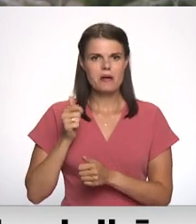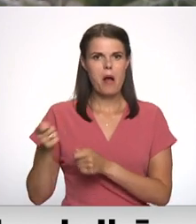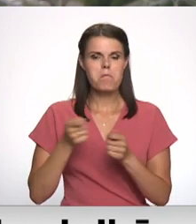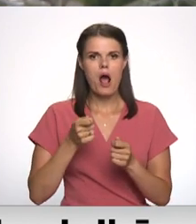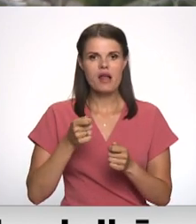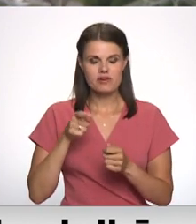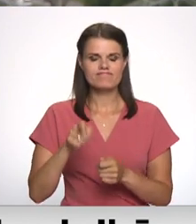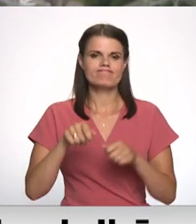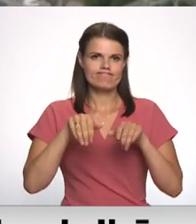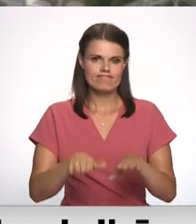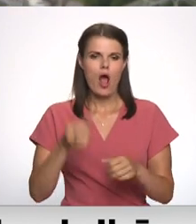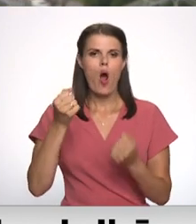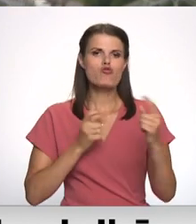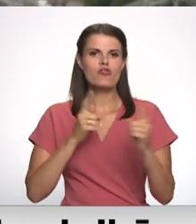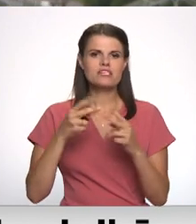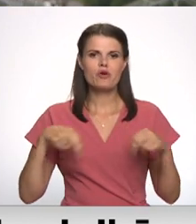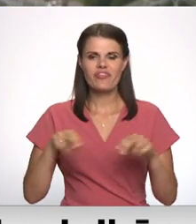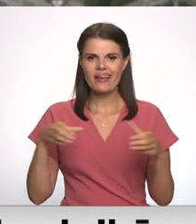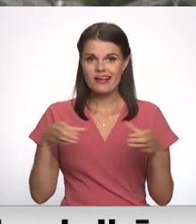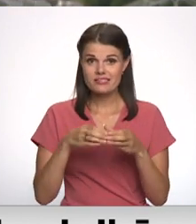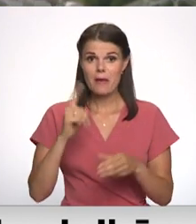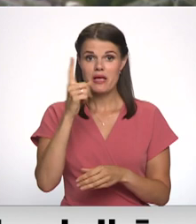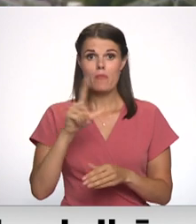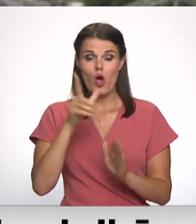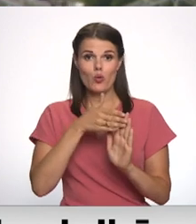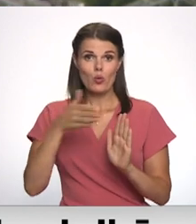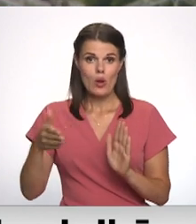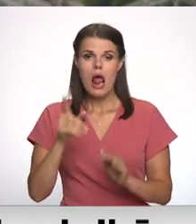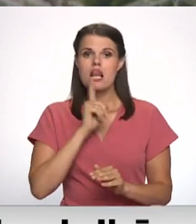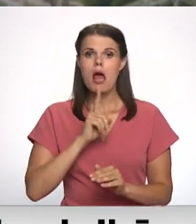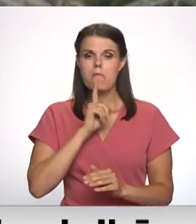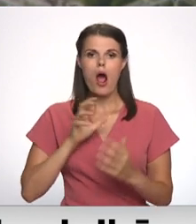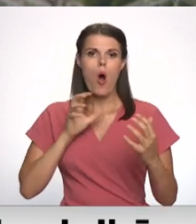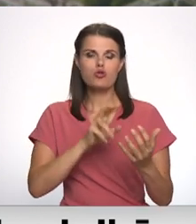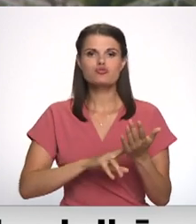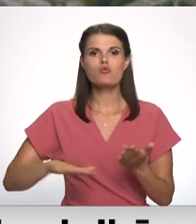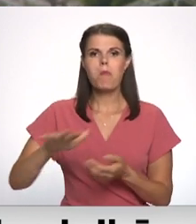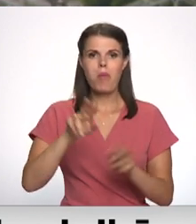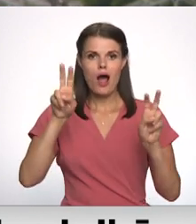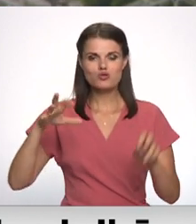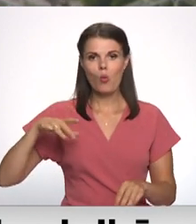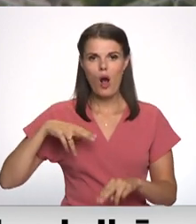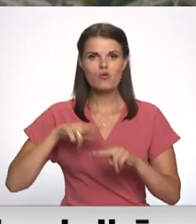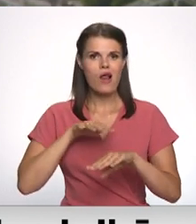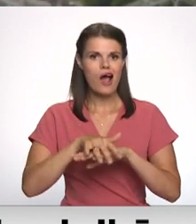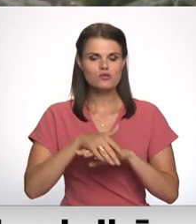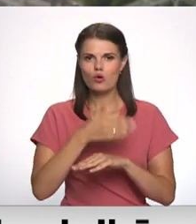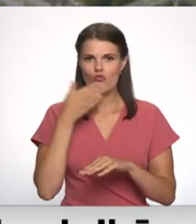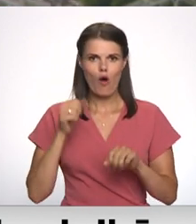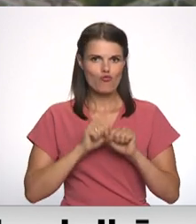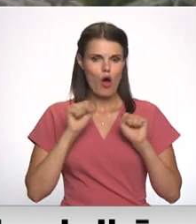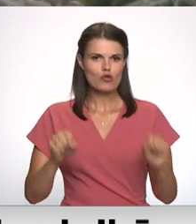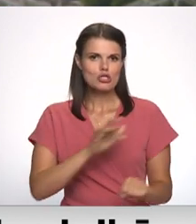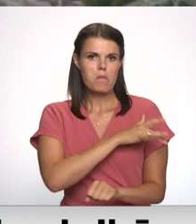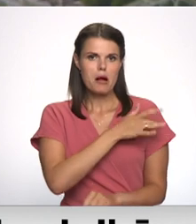pieņēma Autotransporta direkcija. Kopš 1. jūlija uzņēmumus Liepājas autobusu parks, Ogrē un aizkrauklē nav nodrošinājis pakalpojumus